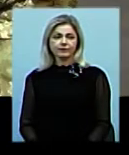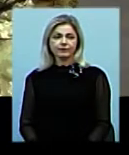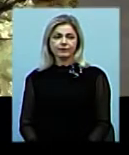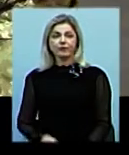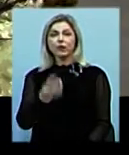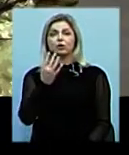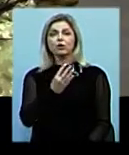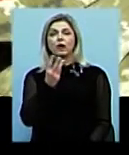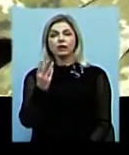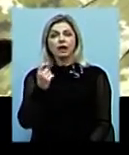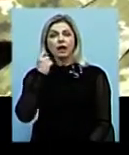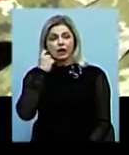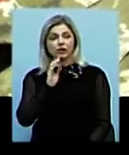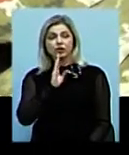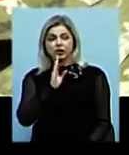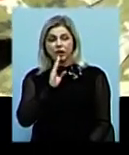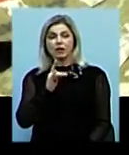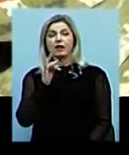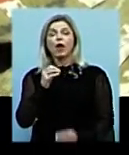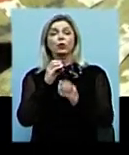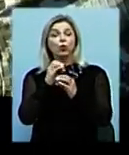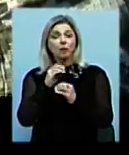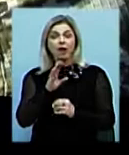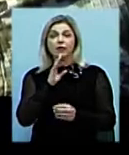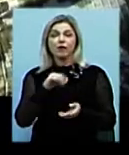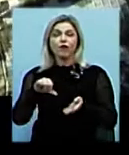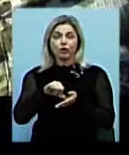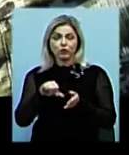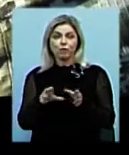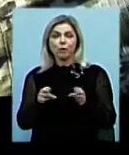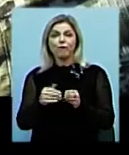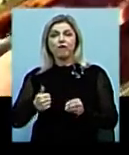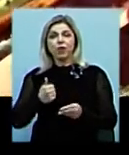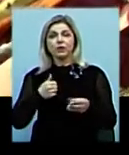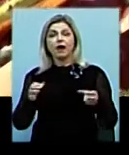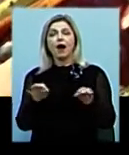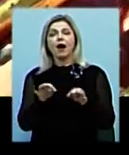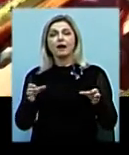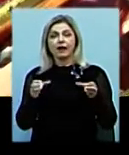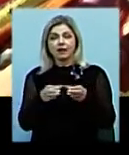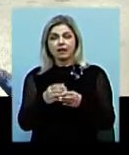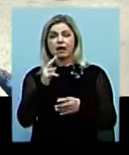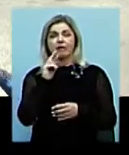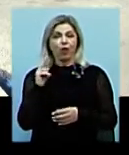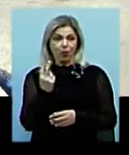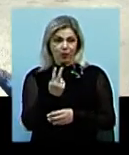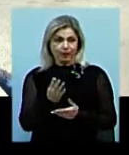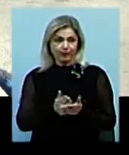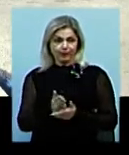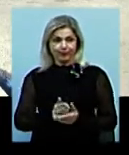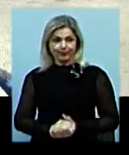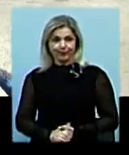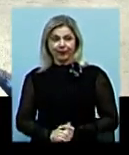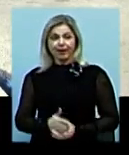44-річна Олена Богдан грає на трубі. Виступає з військовим оркестром 406-ї окремої артилерійської бригади два роки. «Моя